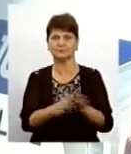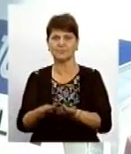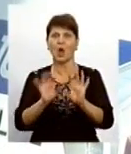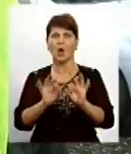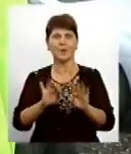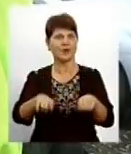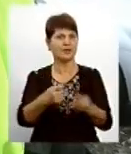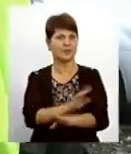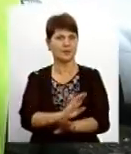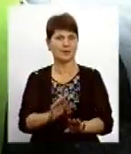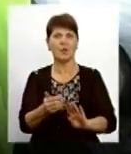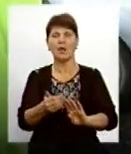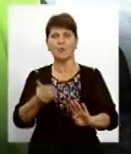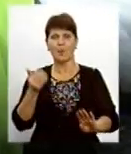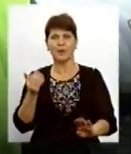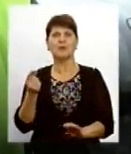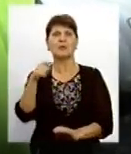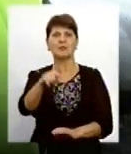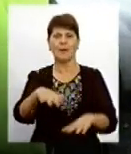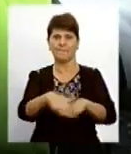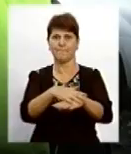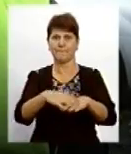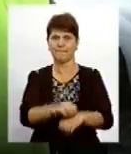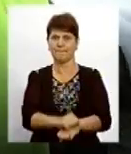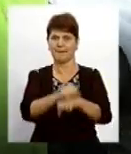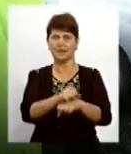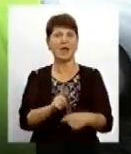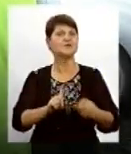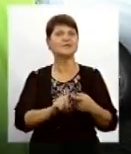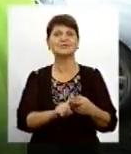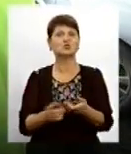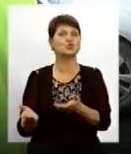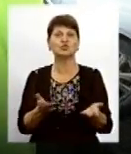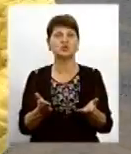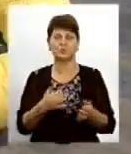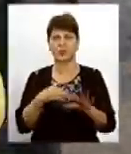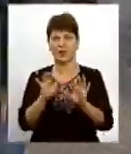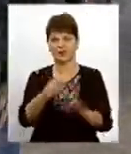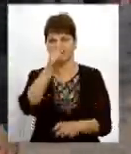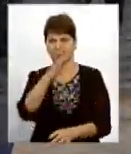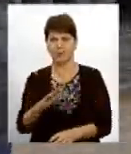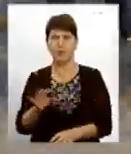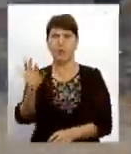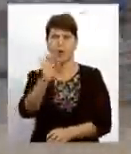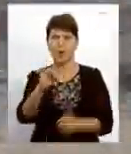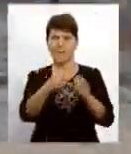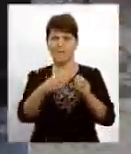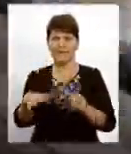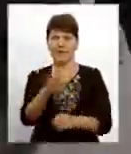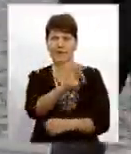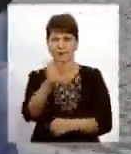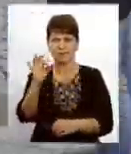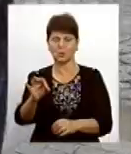не дає. Попередньо там проходить мітинг, у зв'язку з чим, я вам пояснити не можу. О 15-й годині рух